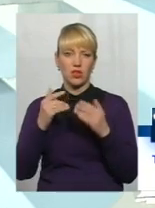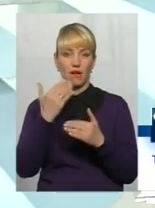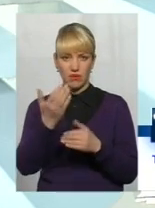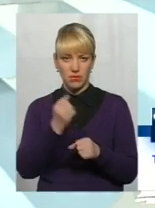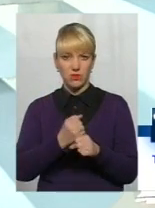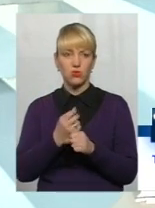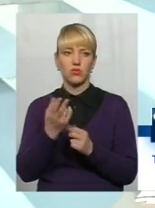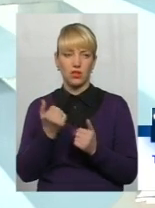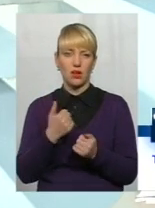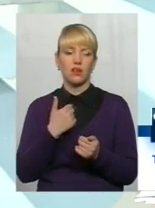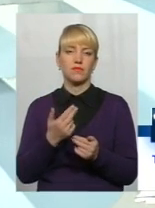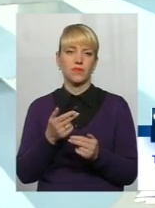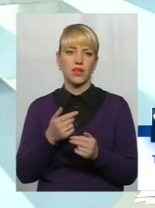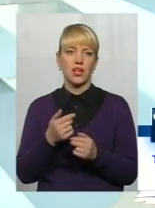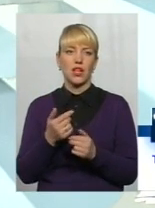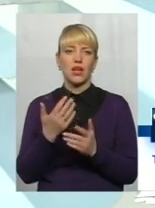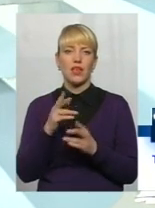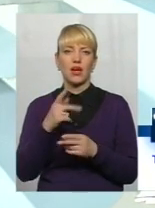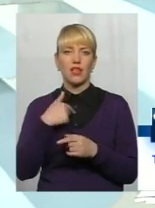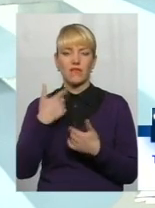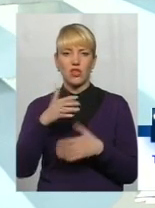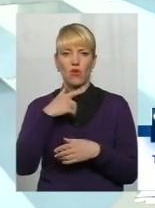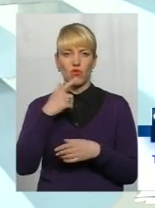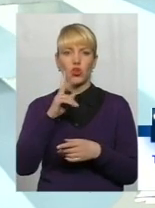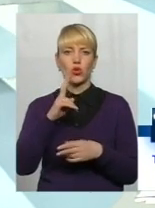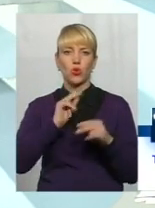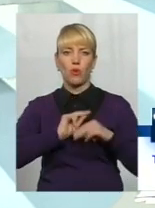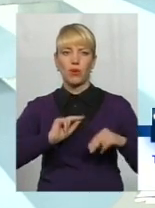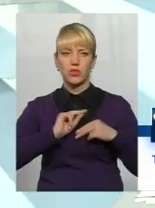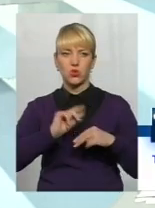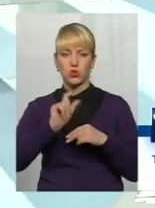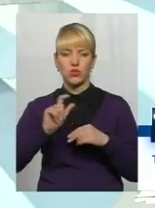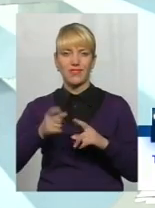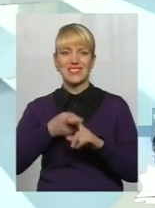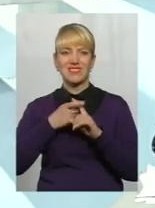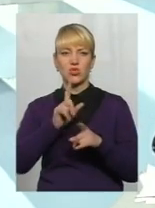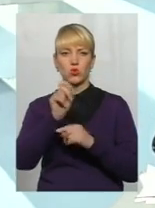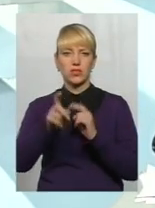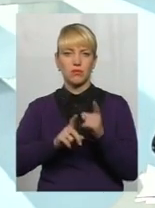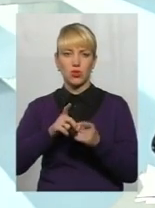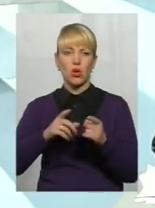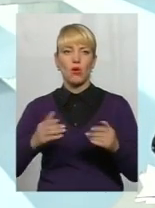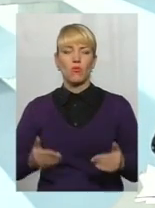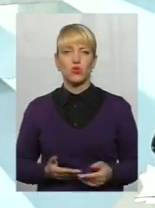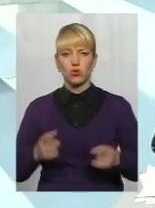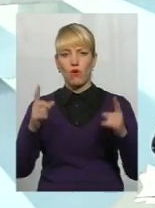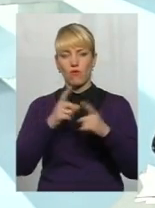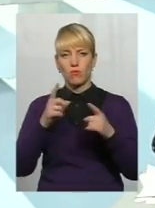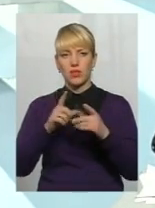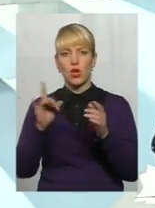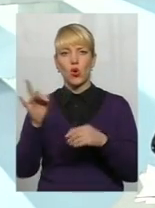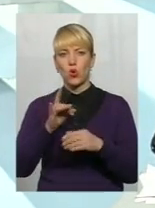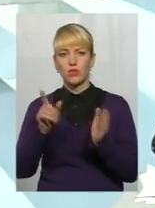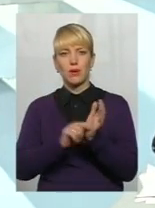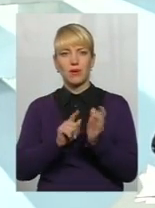звичайно. Як я вже зазначила, що працюючим особам в зв'язку із зміною прожиткового мінімуму розмір